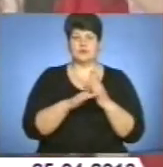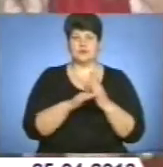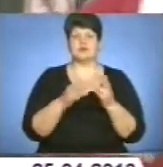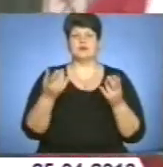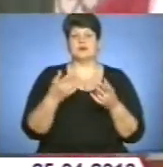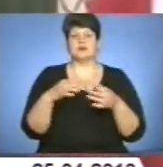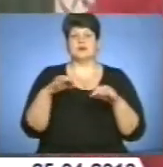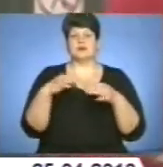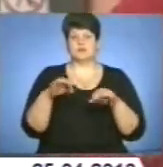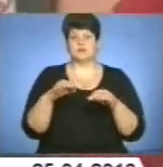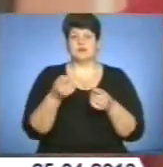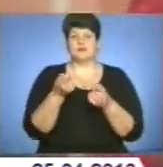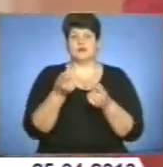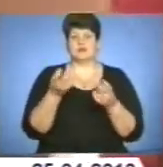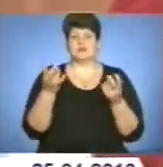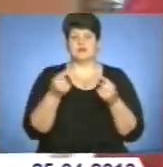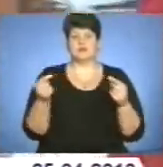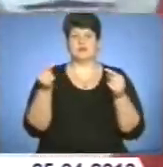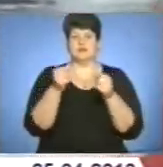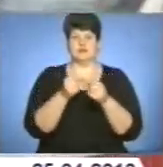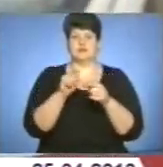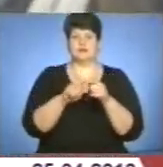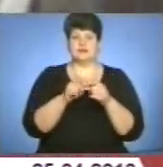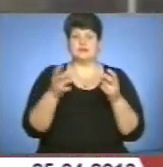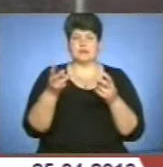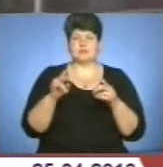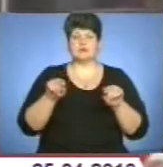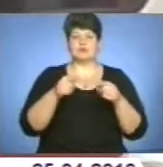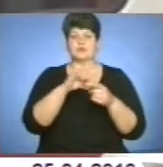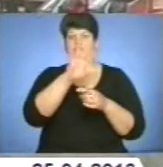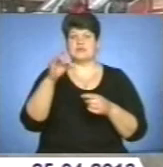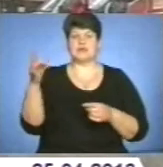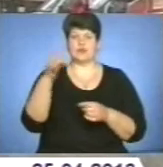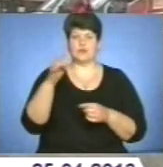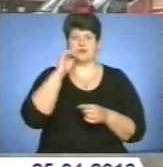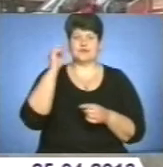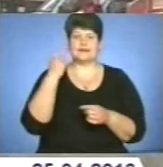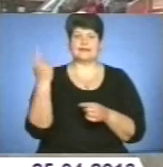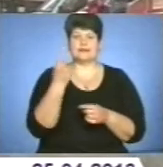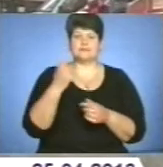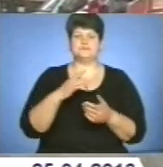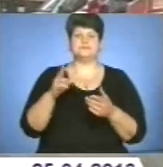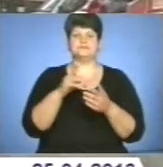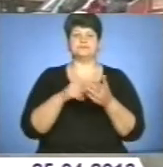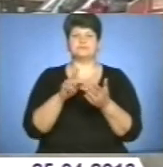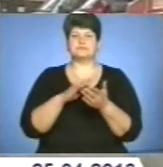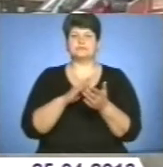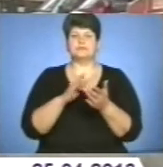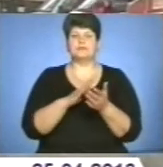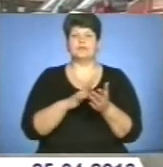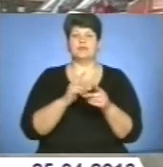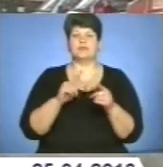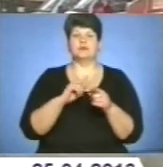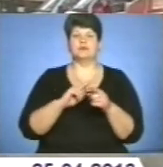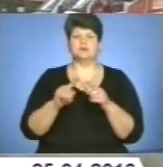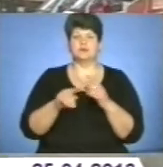чітка логістика. Медична реформа передбачає створення в усіх регіонах України єдиних диспетчерських центрів екстреної допомоги. Таким